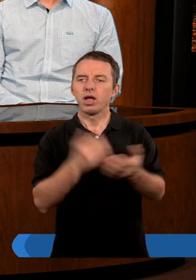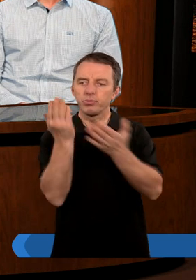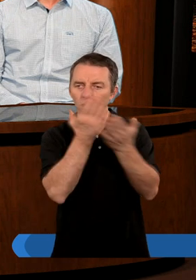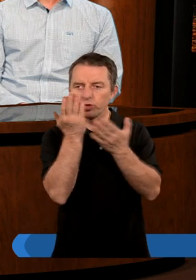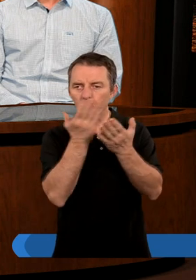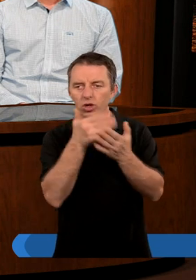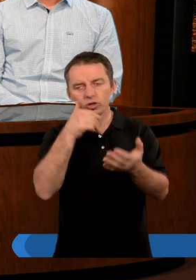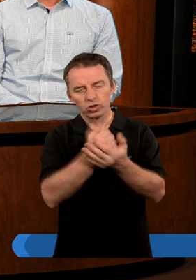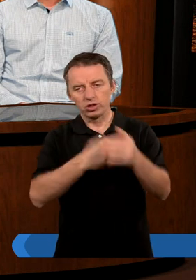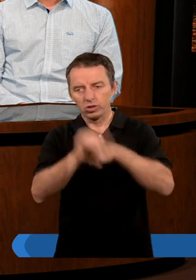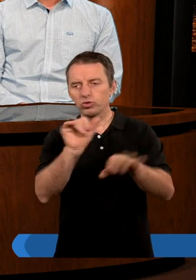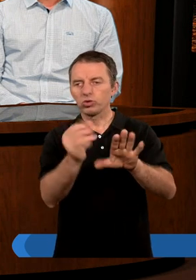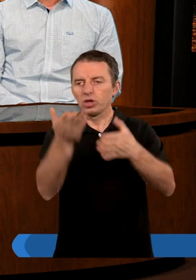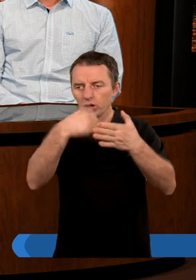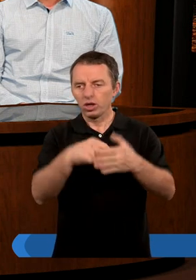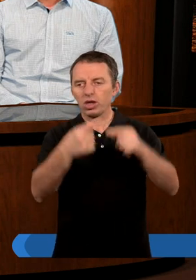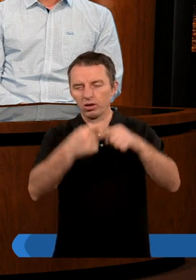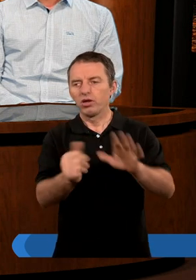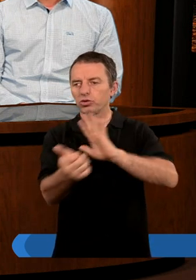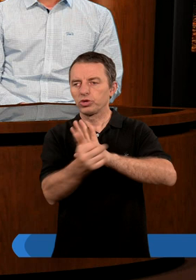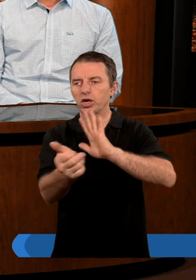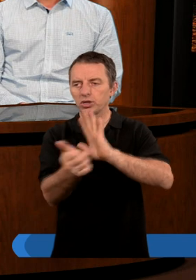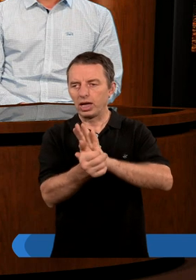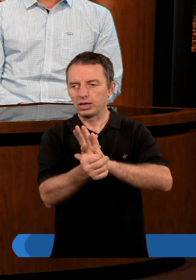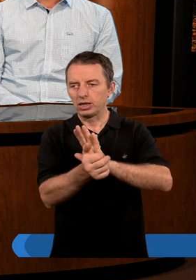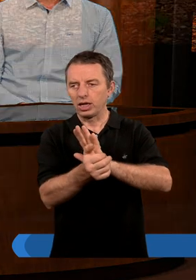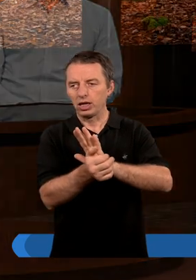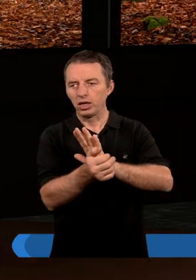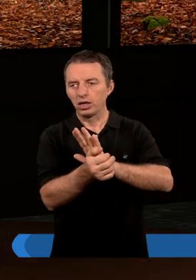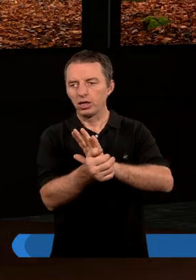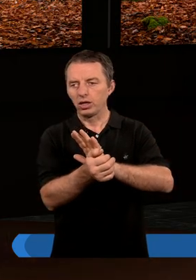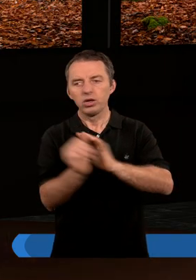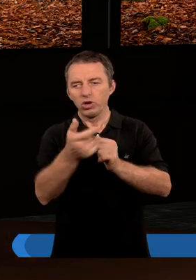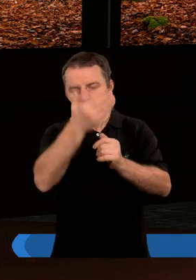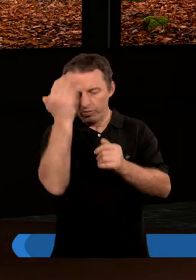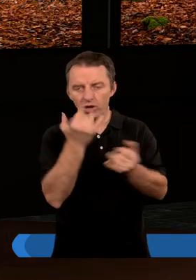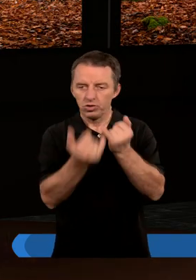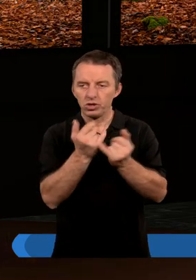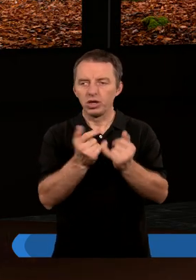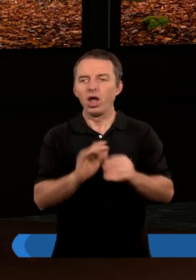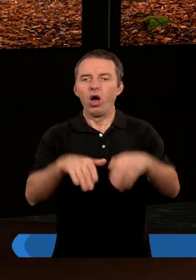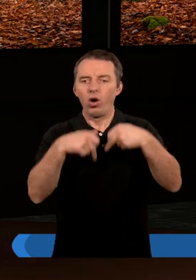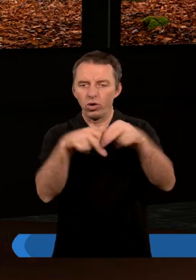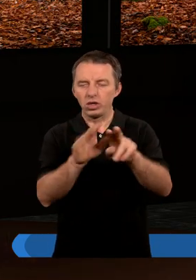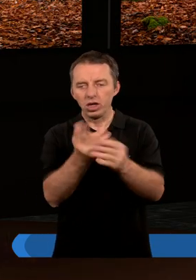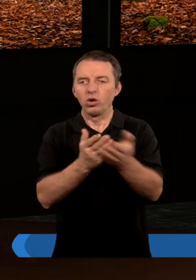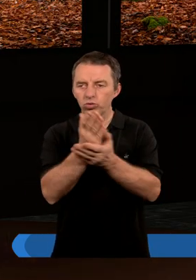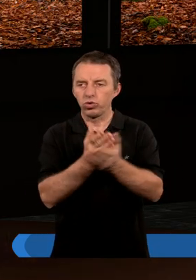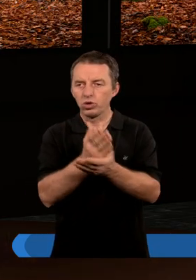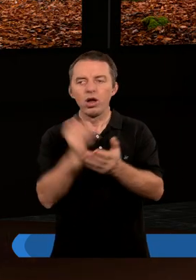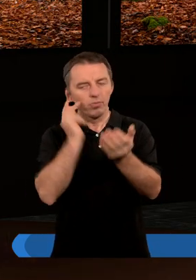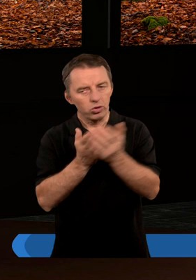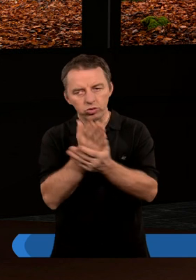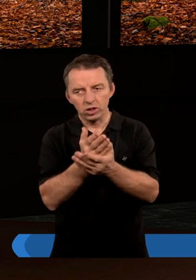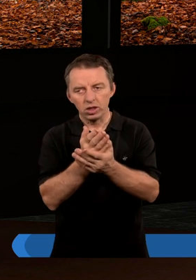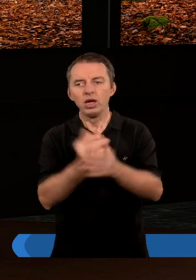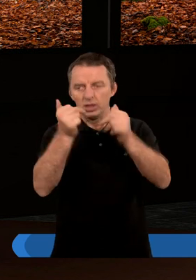I przeczytajmy z listu do Rzymian, szóstego rozdziału, werset szesnasty. Czyż nie wiecie, że jeśli się oddajecie jako słudzy w